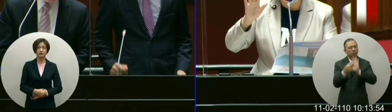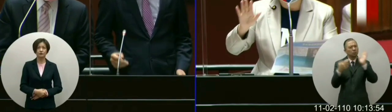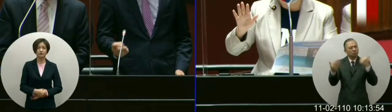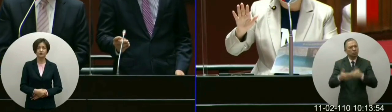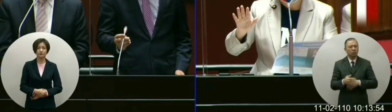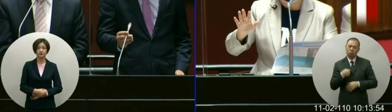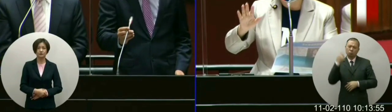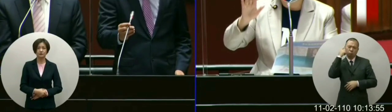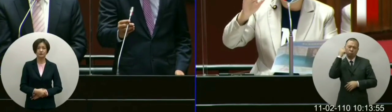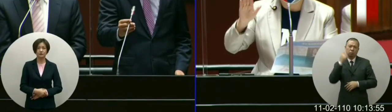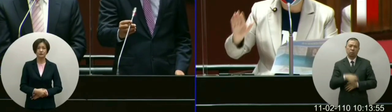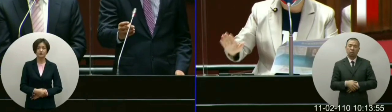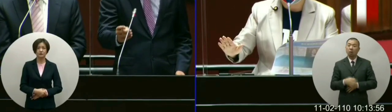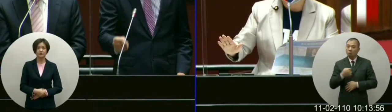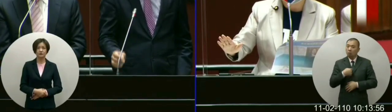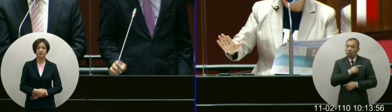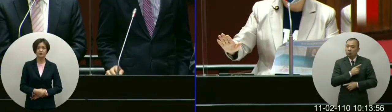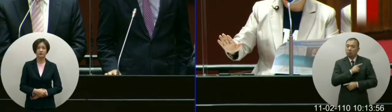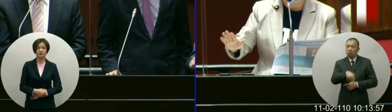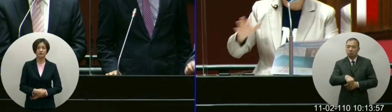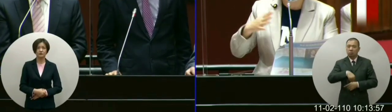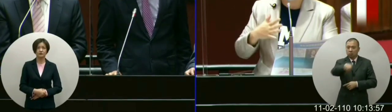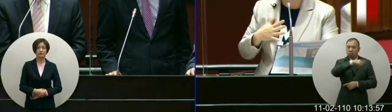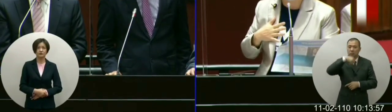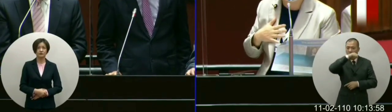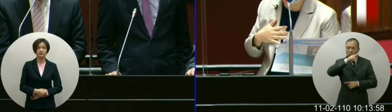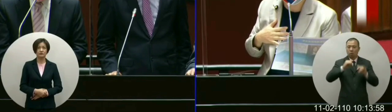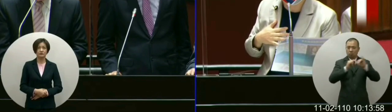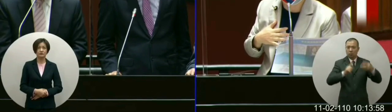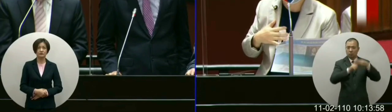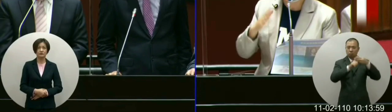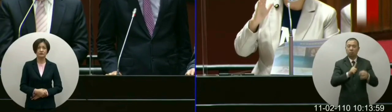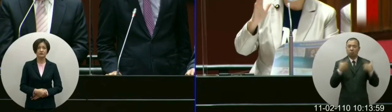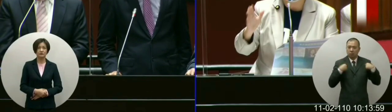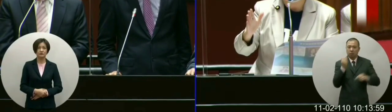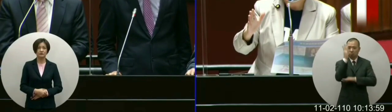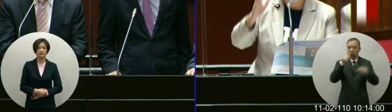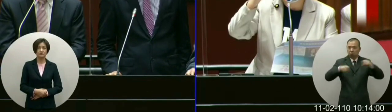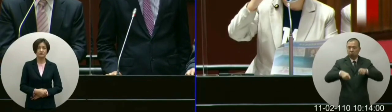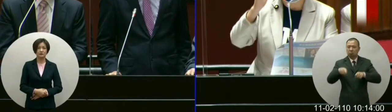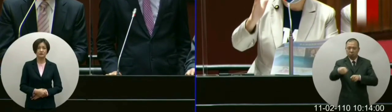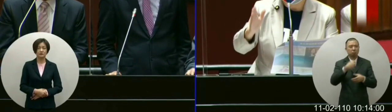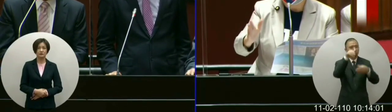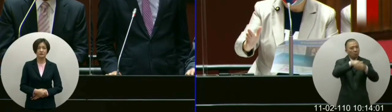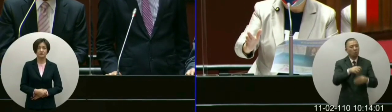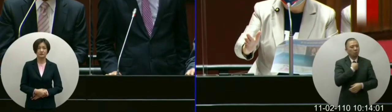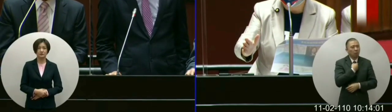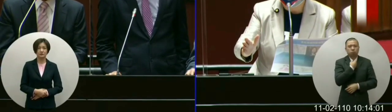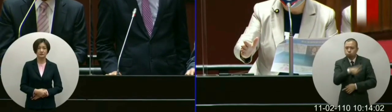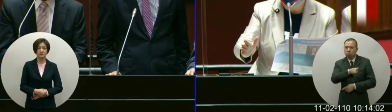本席认为我们是一个民主国家人民有自由选择的权利但是讯息